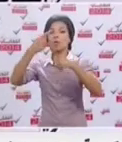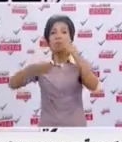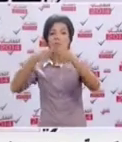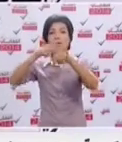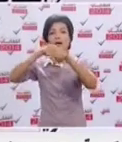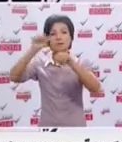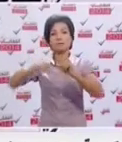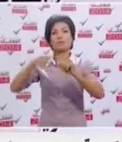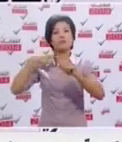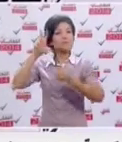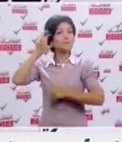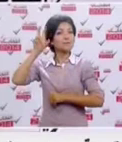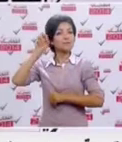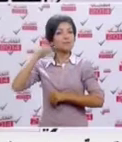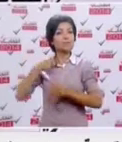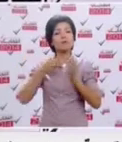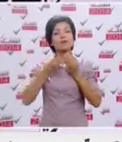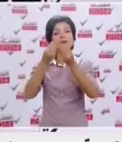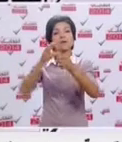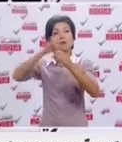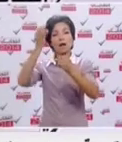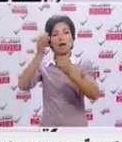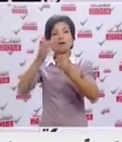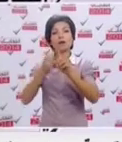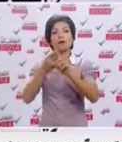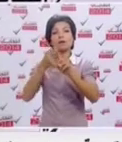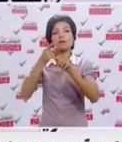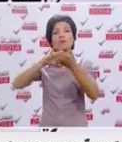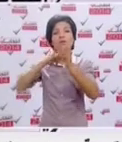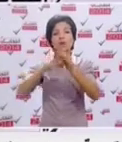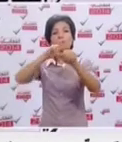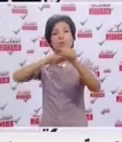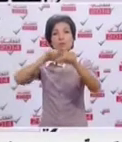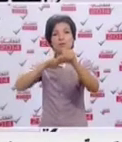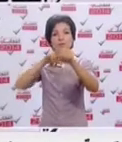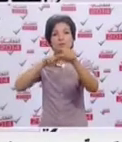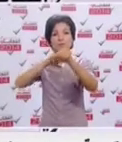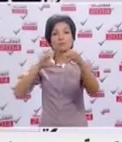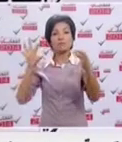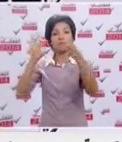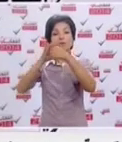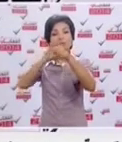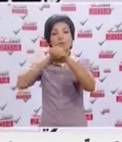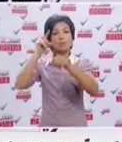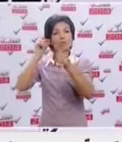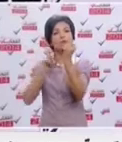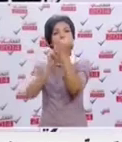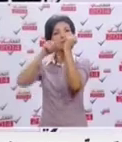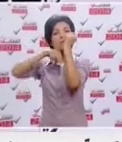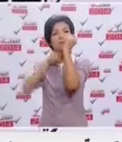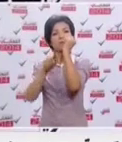نحل مشاكلكم ونقدم الإضافة الأهالي بوزيان والمكناسي والمزونة والأدحفوز